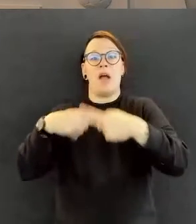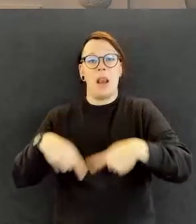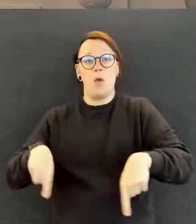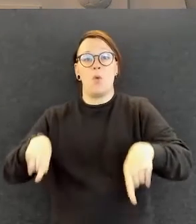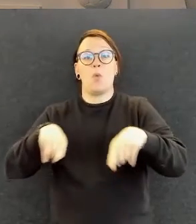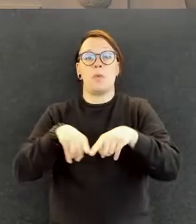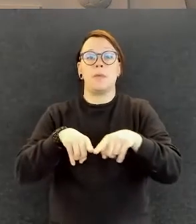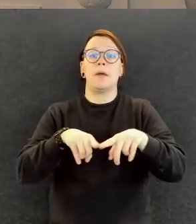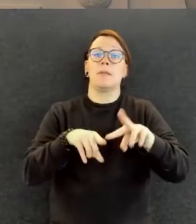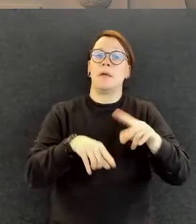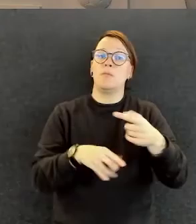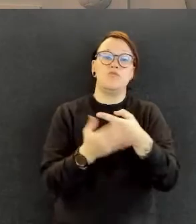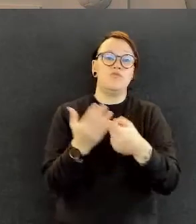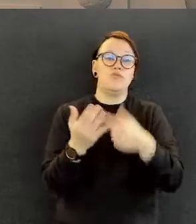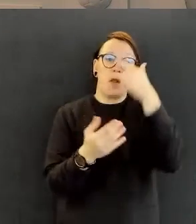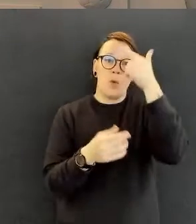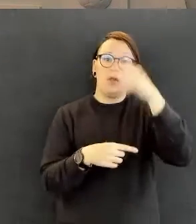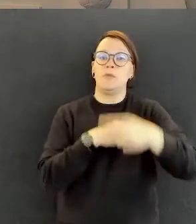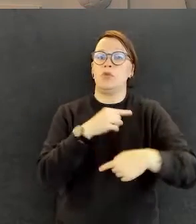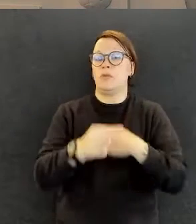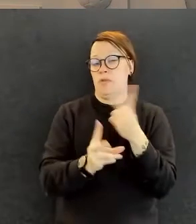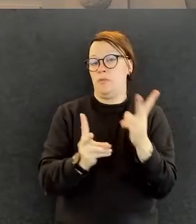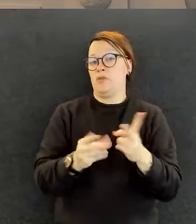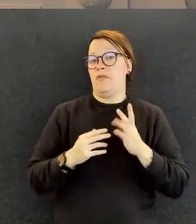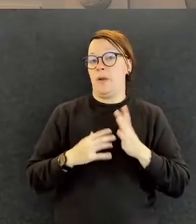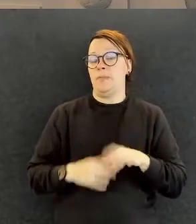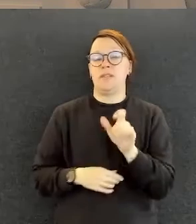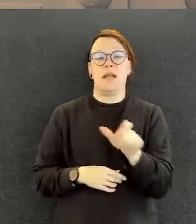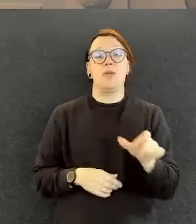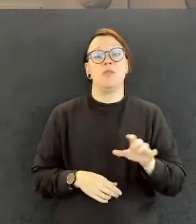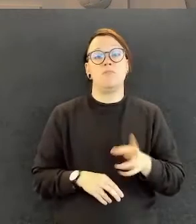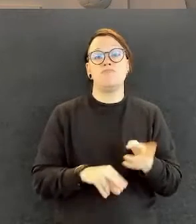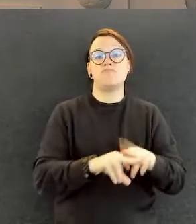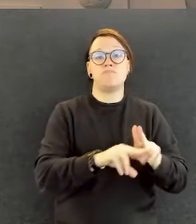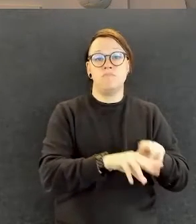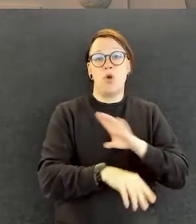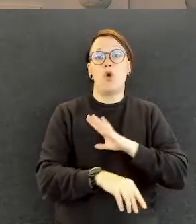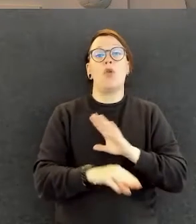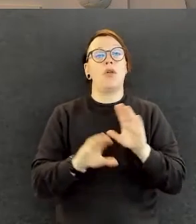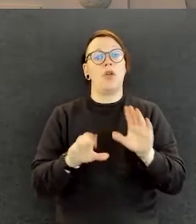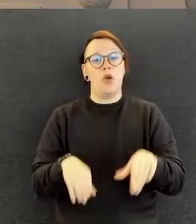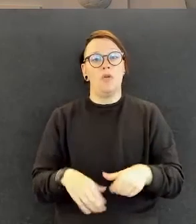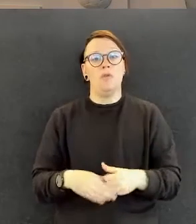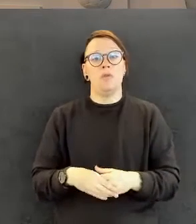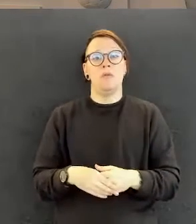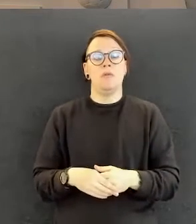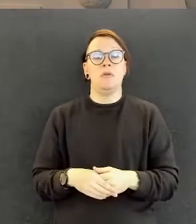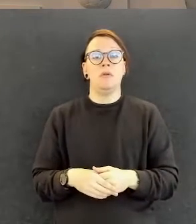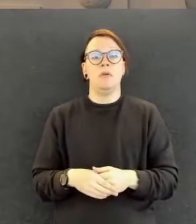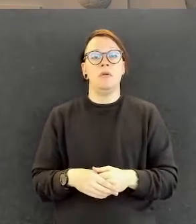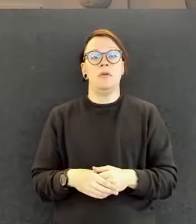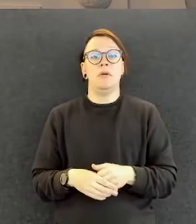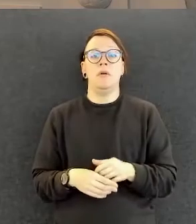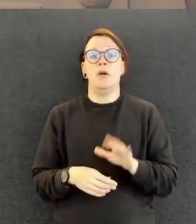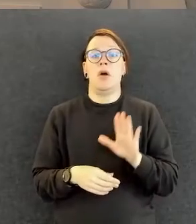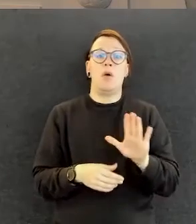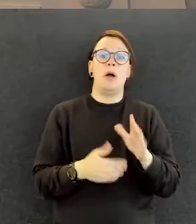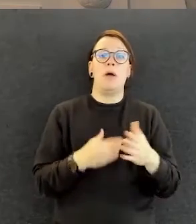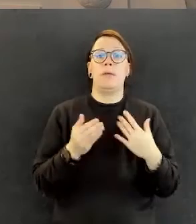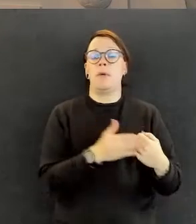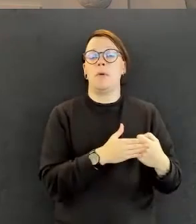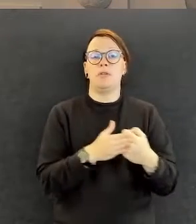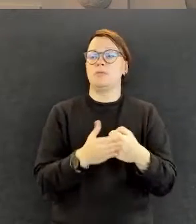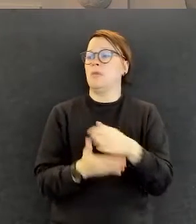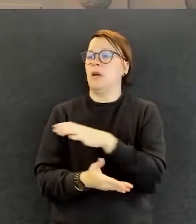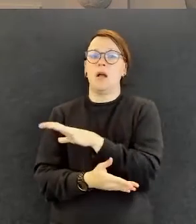Jotenkin se, että ymmärrettäisiin se erilaisuus rikkautena ja niin, että nimenomaan se hyödyttää sitä koko toimintaa. Eikä vain nyt sitä